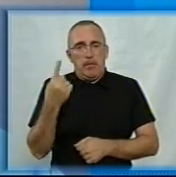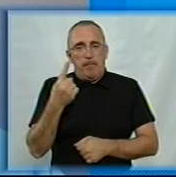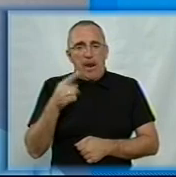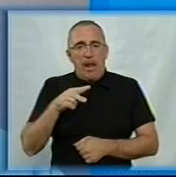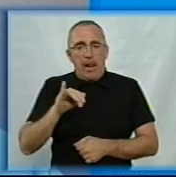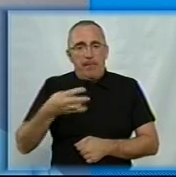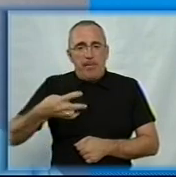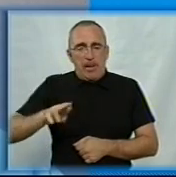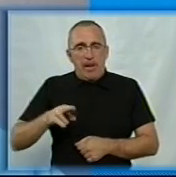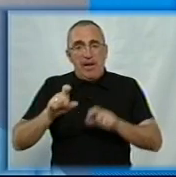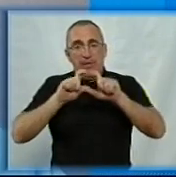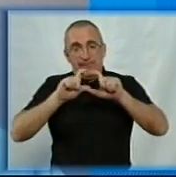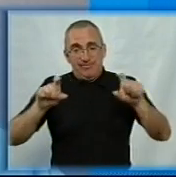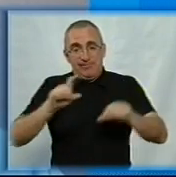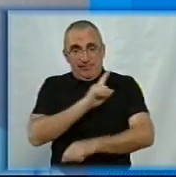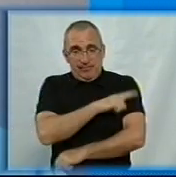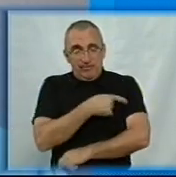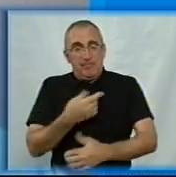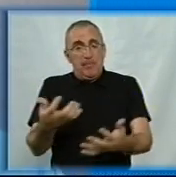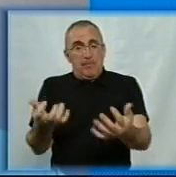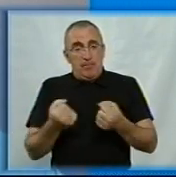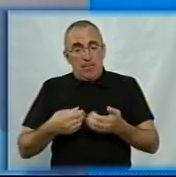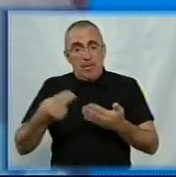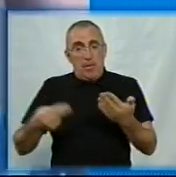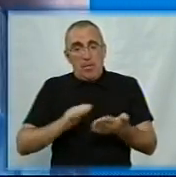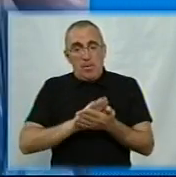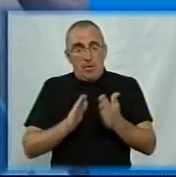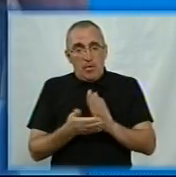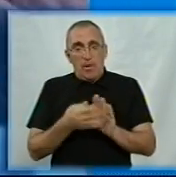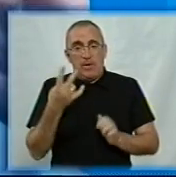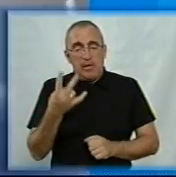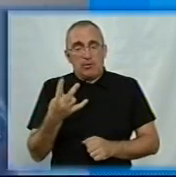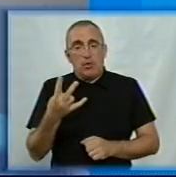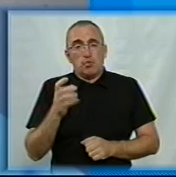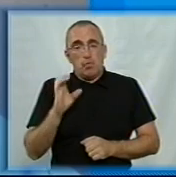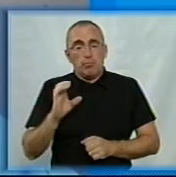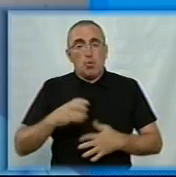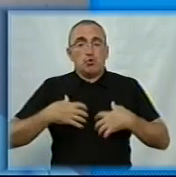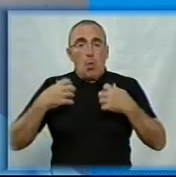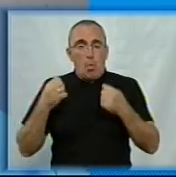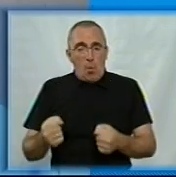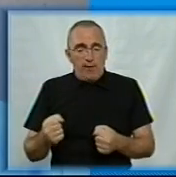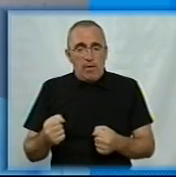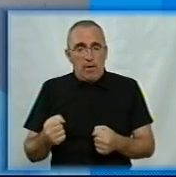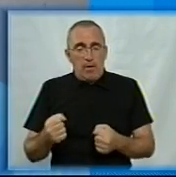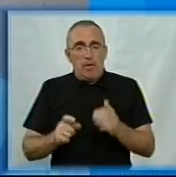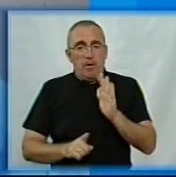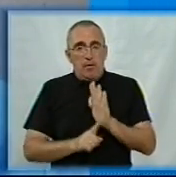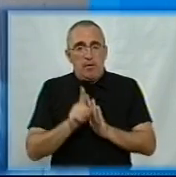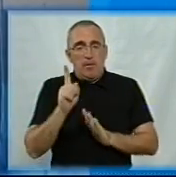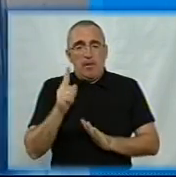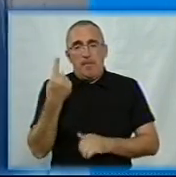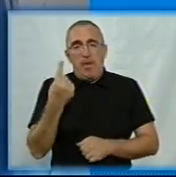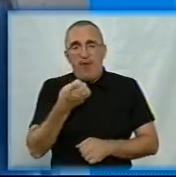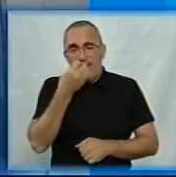липня заклади, які отримали контракт з Національною службою здоров'я, починаючи з 1